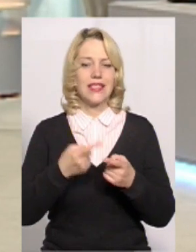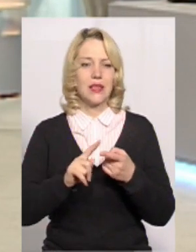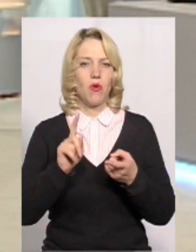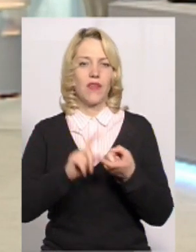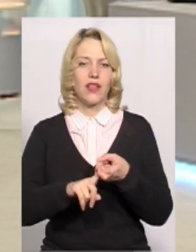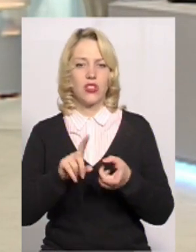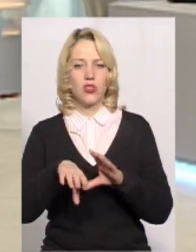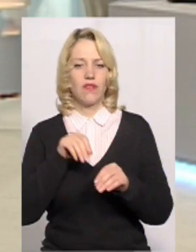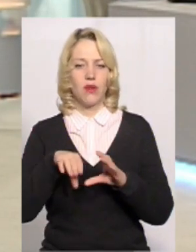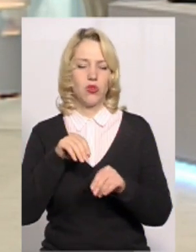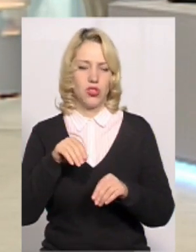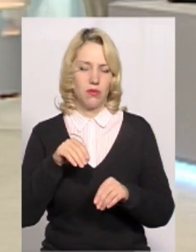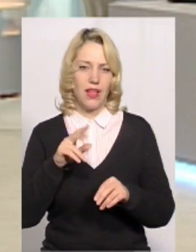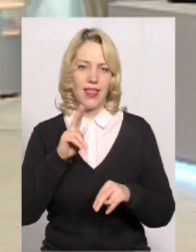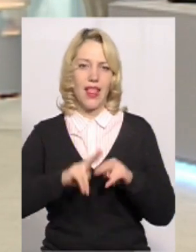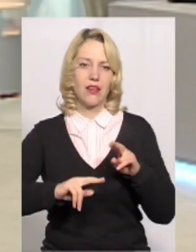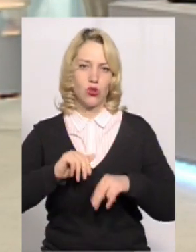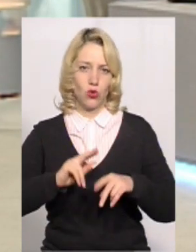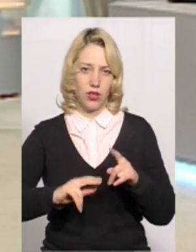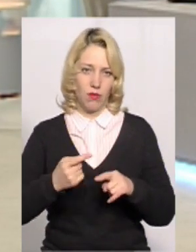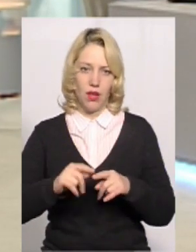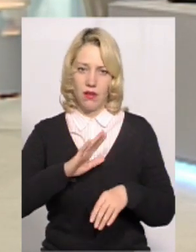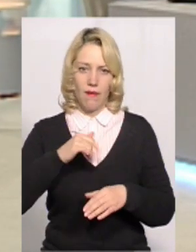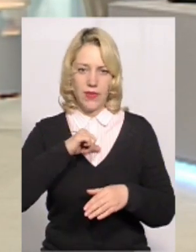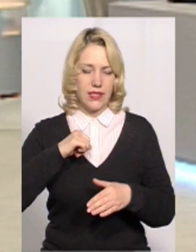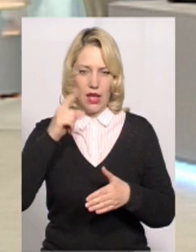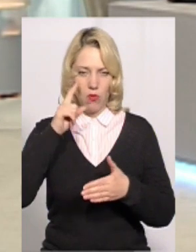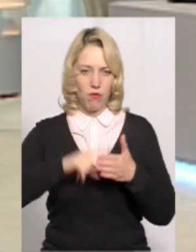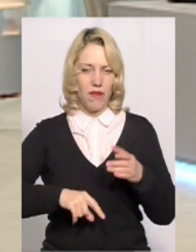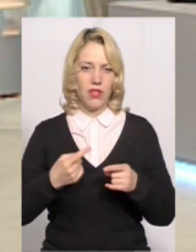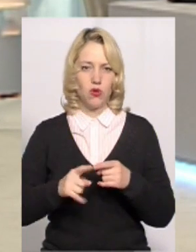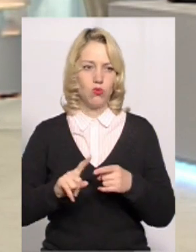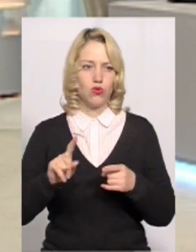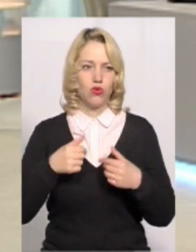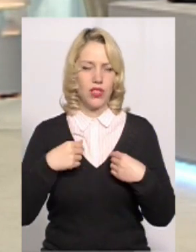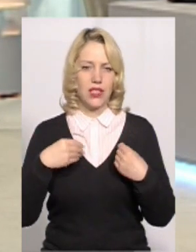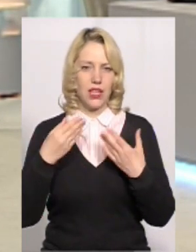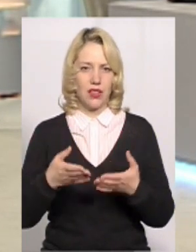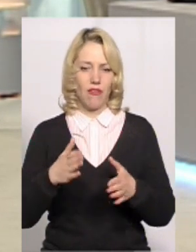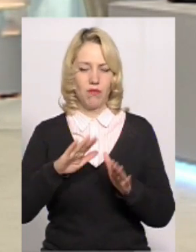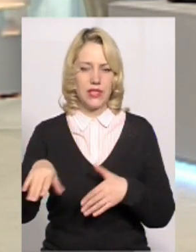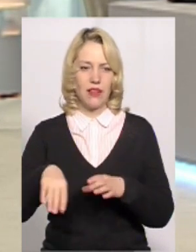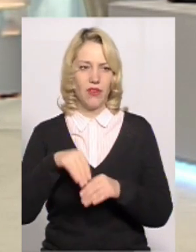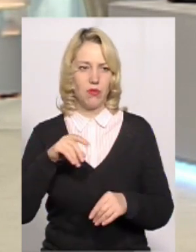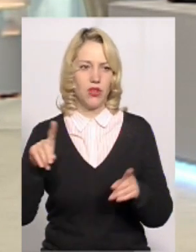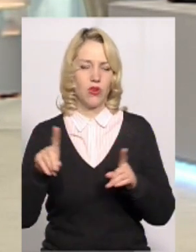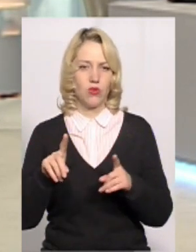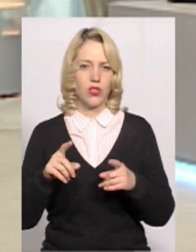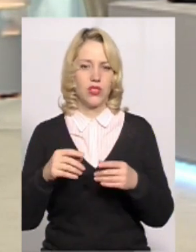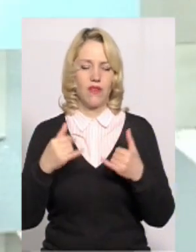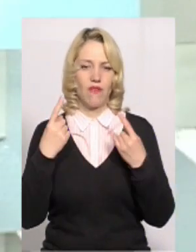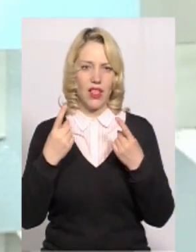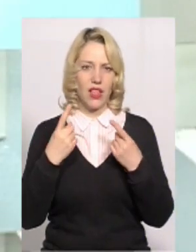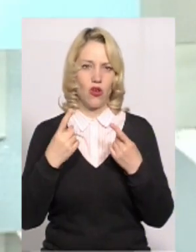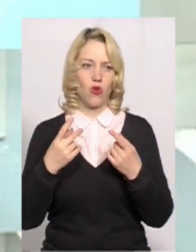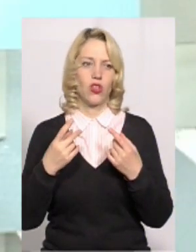я не настільки самопевнений, щоб вважати те, що я завдав десь після виборів вже якоїсь такої великої